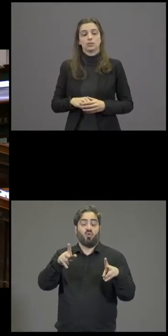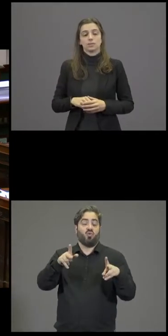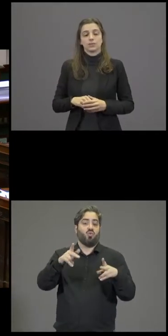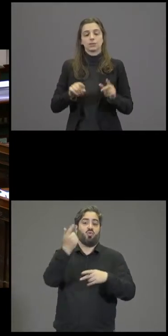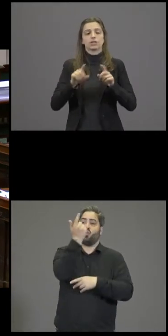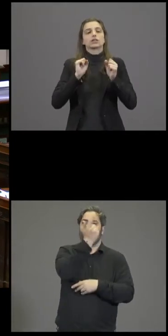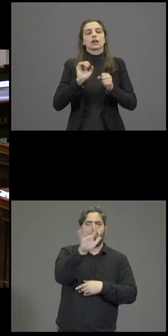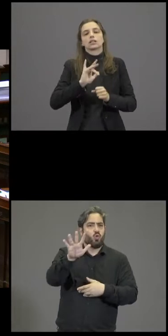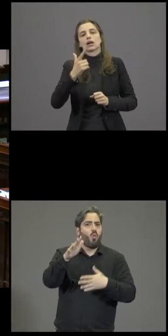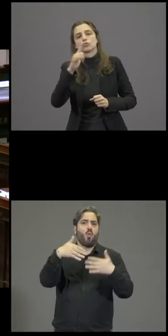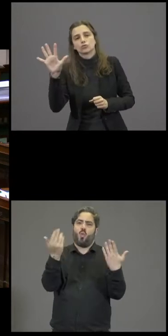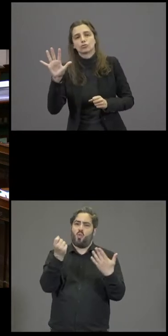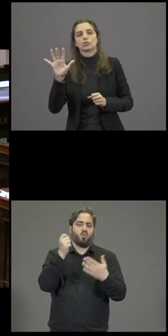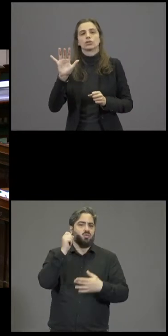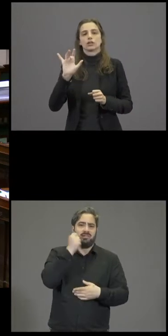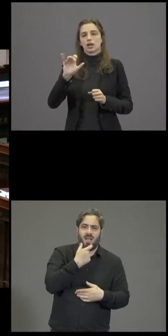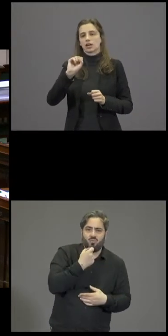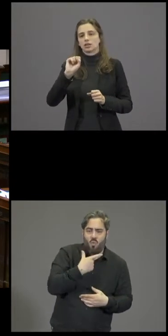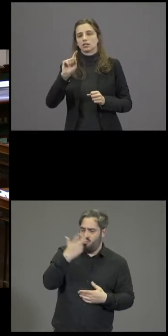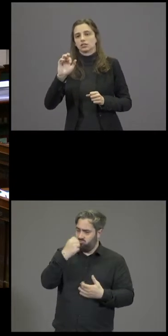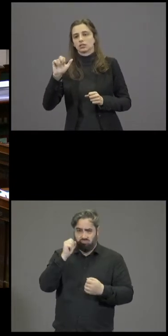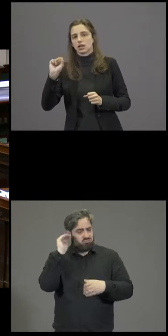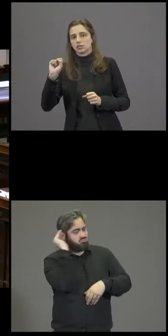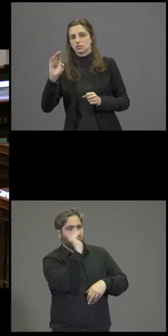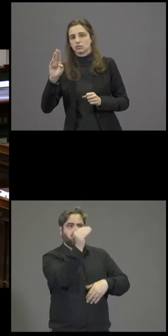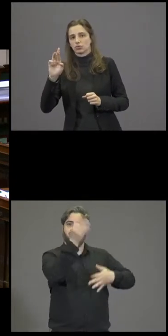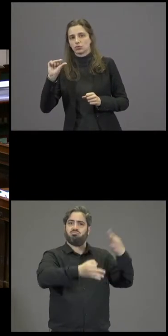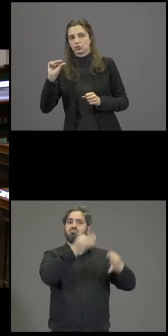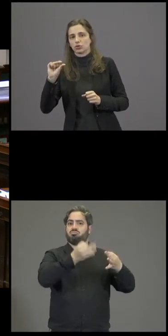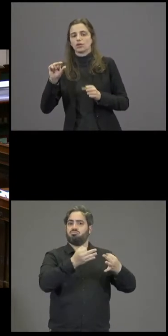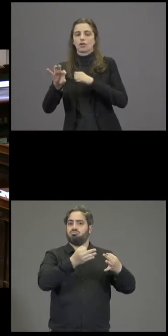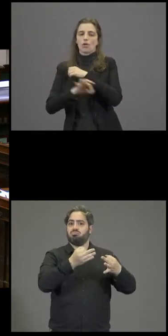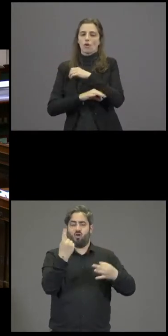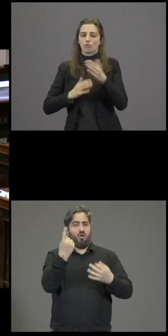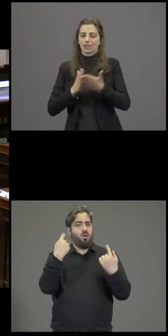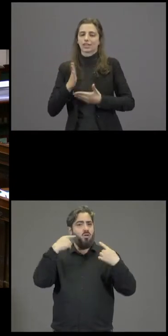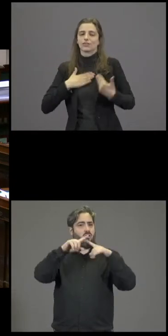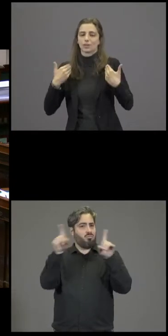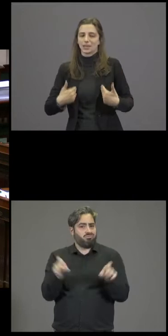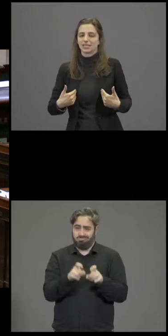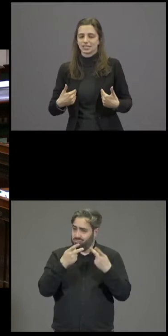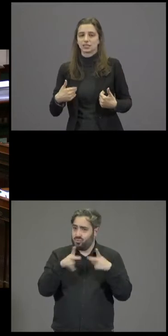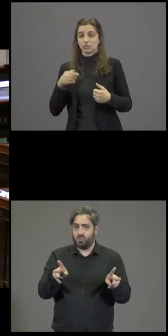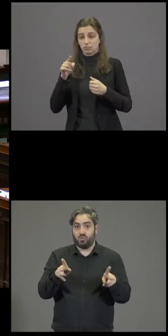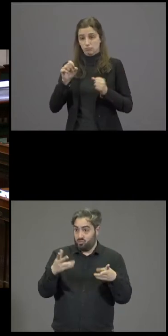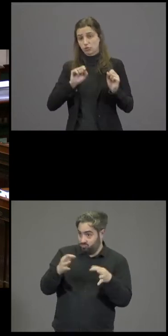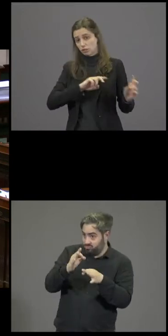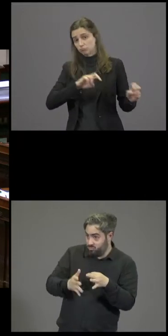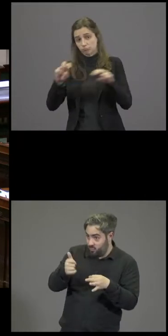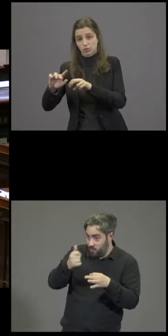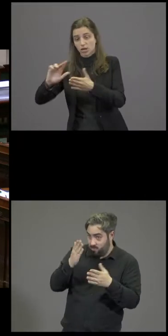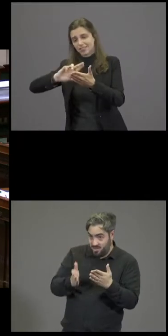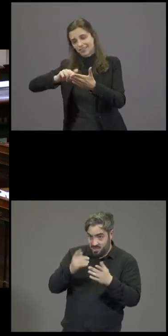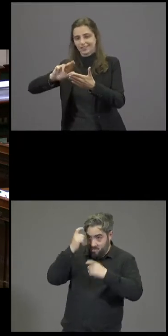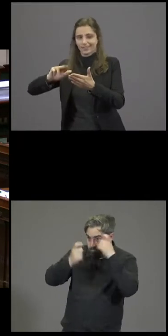seule ou avec d'autres Etats signataires de l'appel. Cette piste, ma question est simple, cette piste est-elle à l'étude au sein du gouvernement